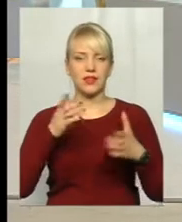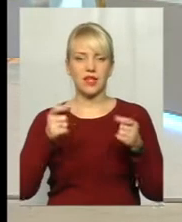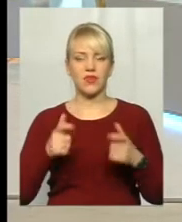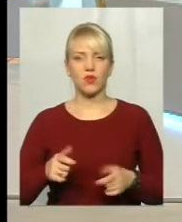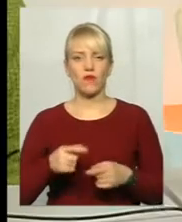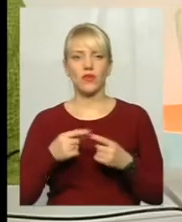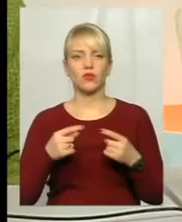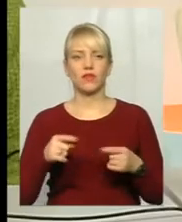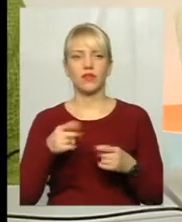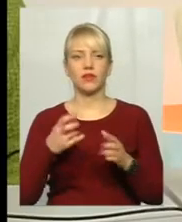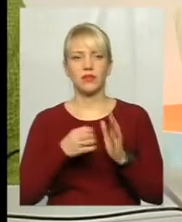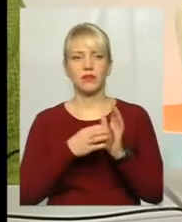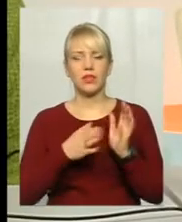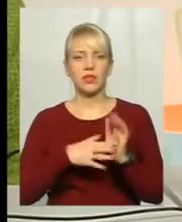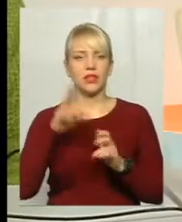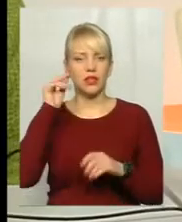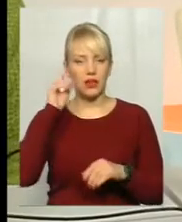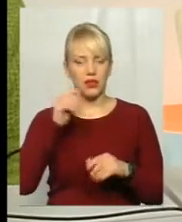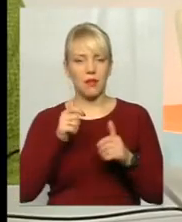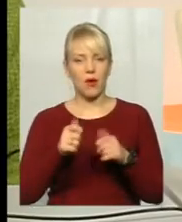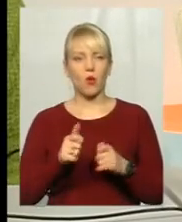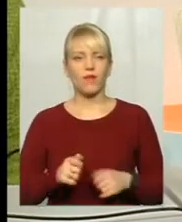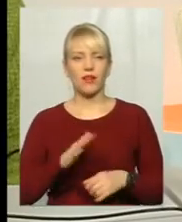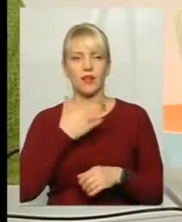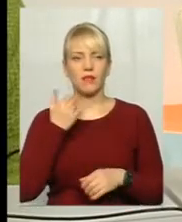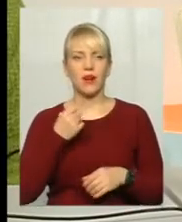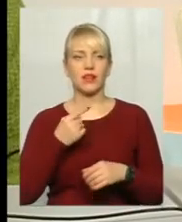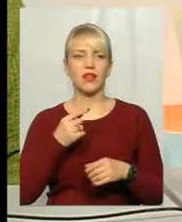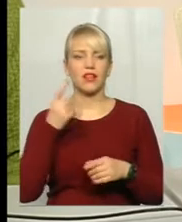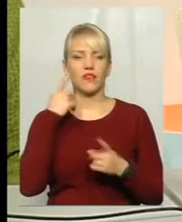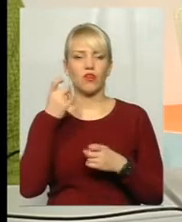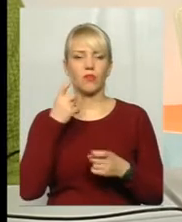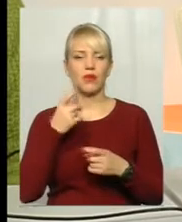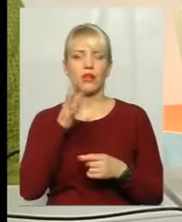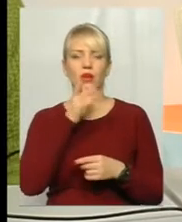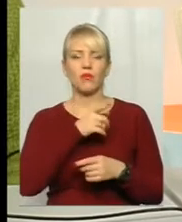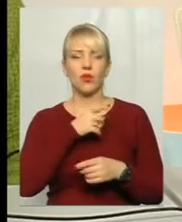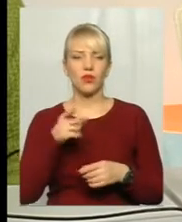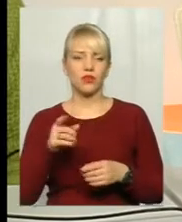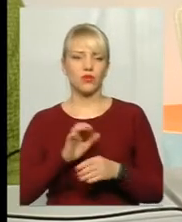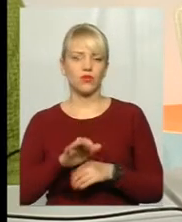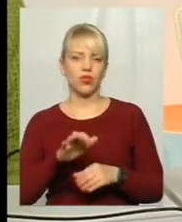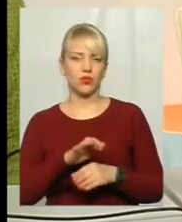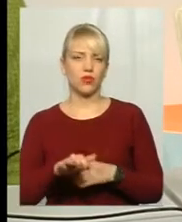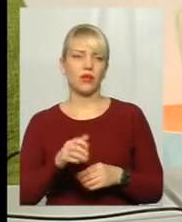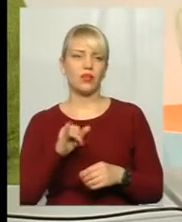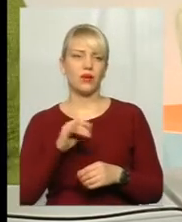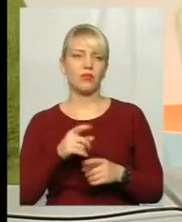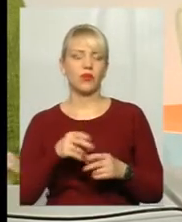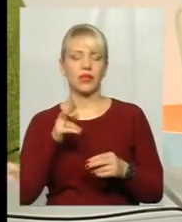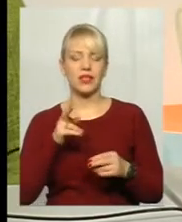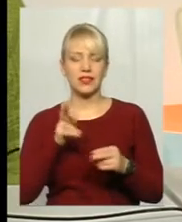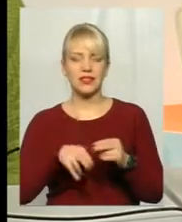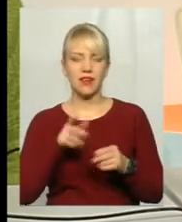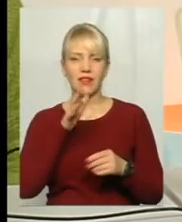зазначено дата пакування і все. Немає інформації про дату виготовлення, про термін придатності, чи кінцевий термін реалізації цього товару. І ми,